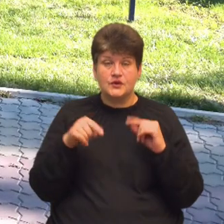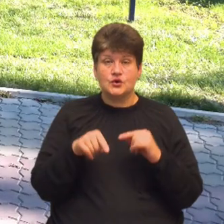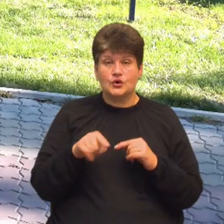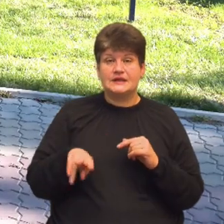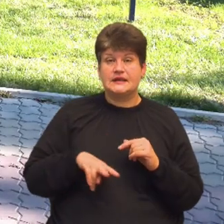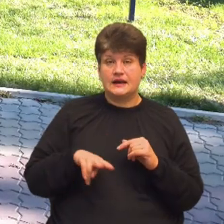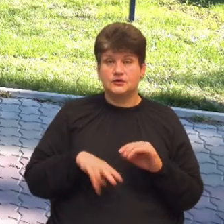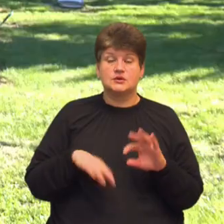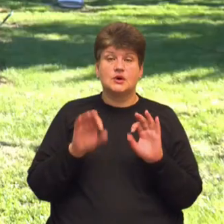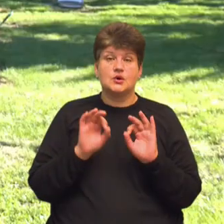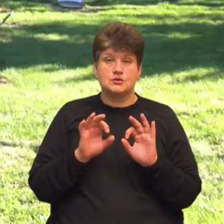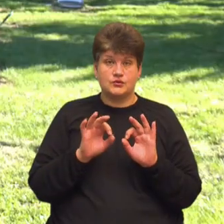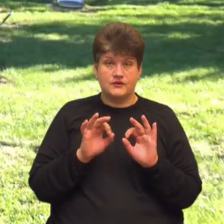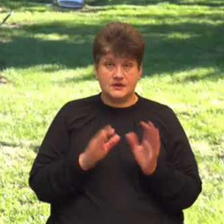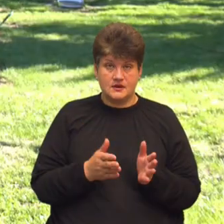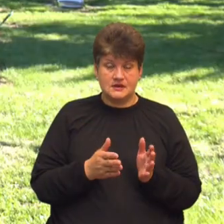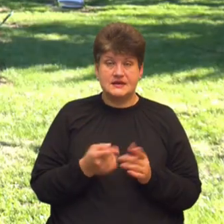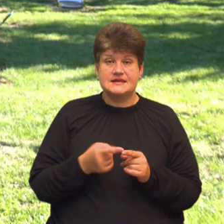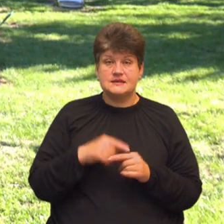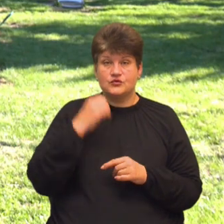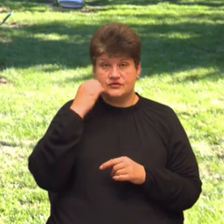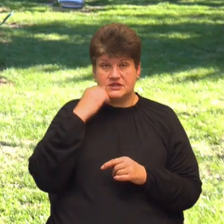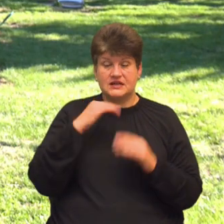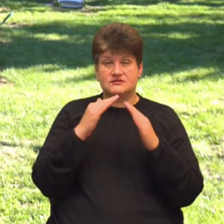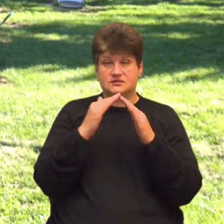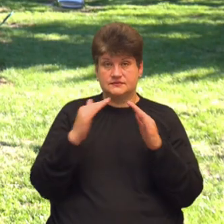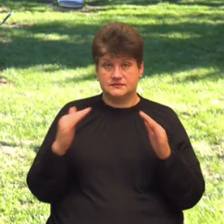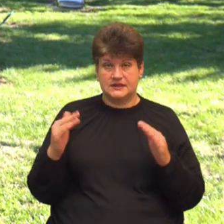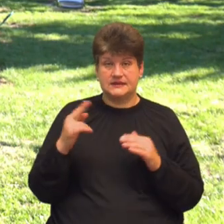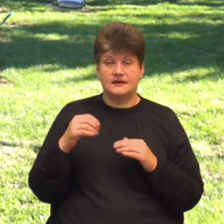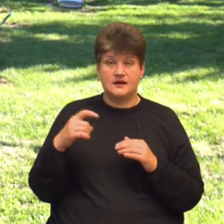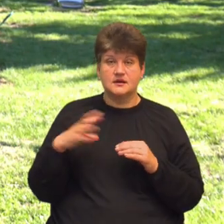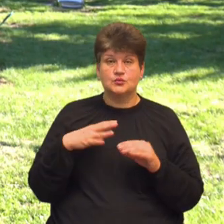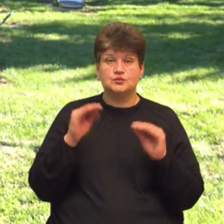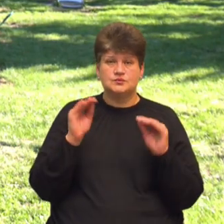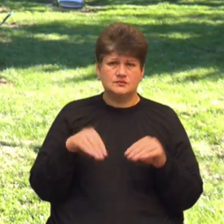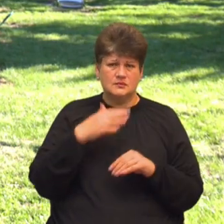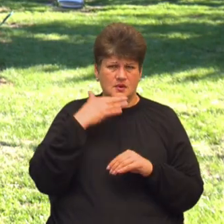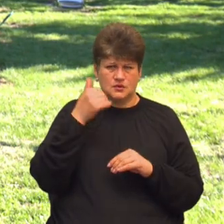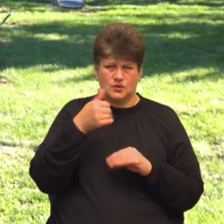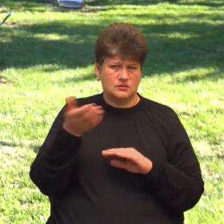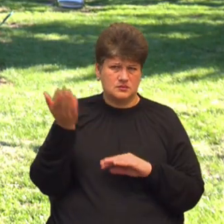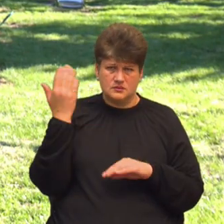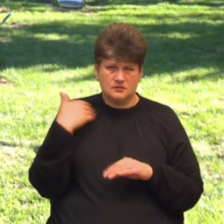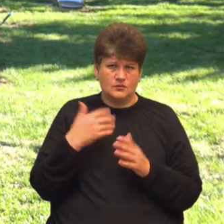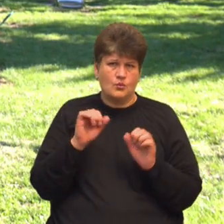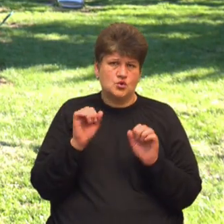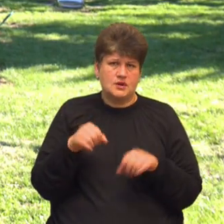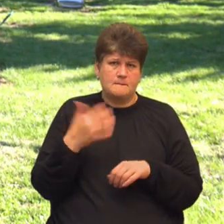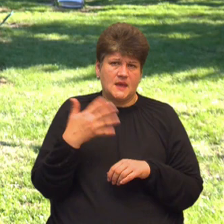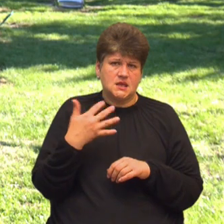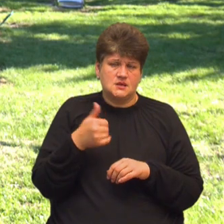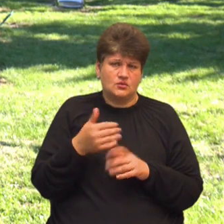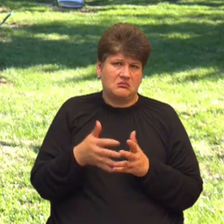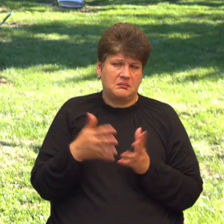розповідає. Це був старий шиферний дах, який був покладений дуже багато років тому, мабуть 50, а може і